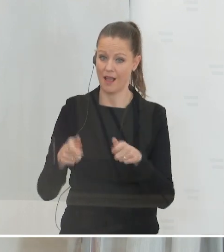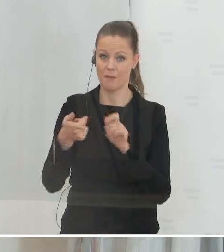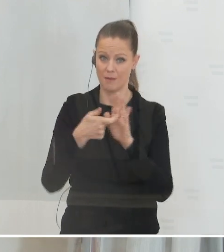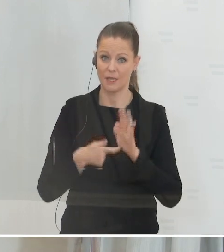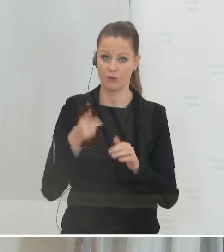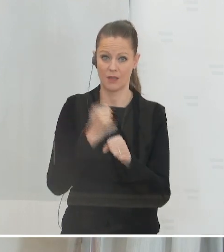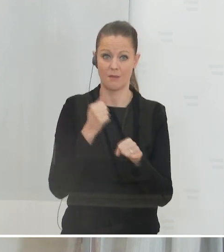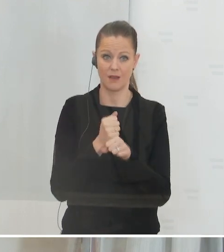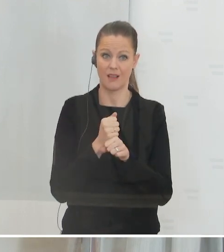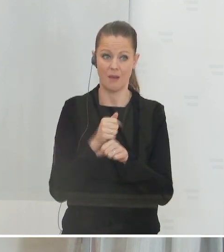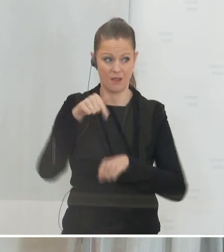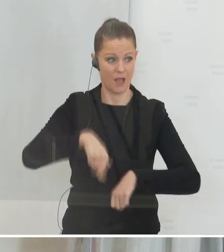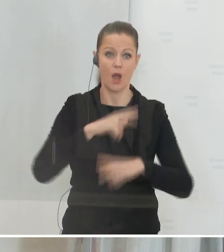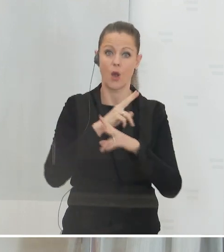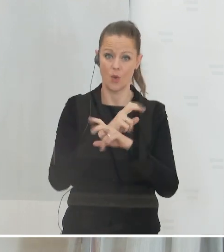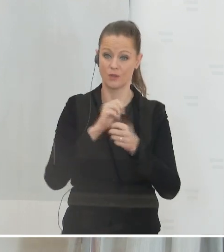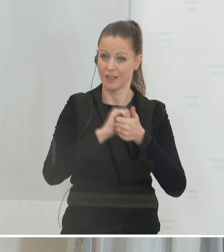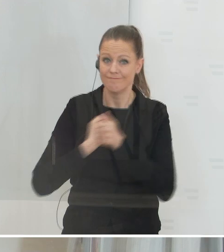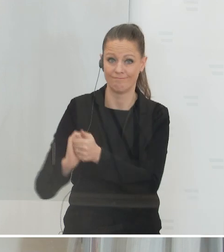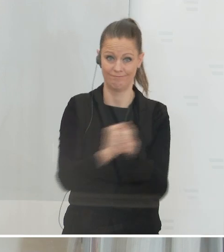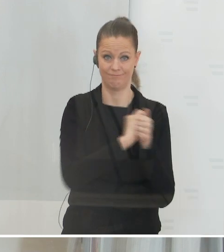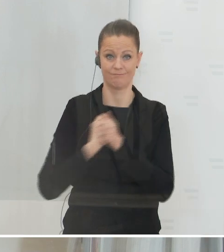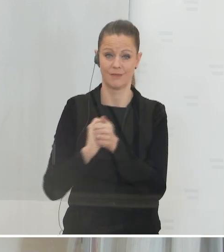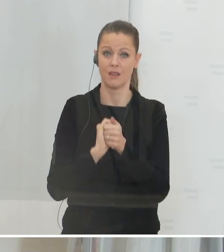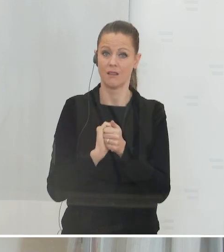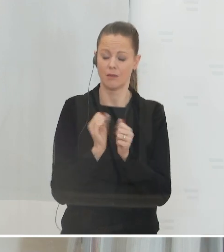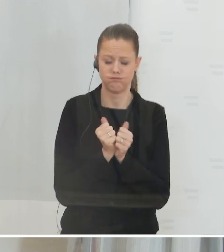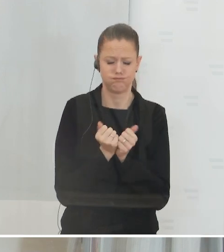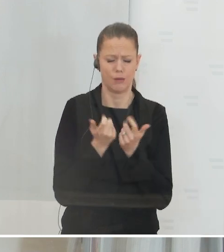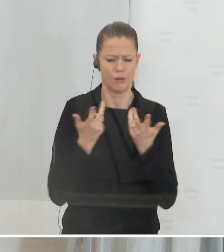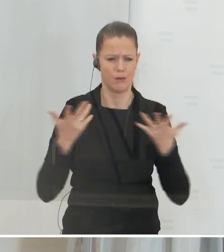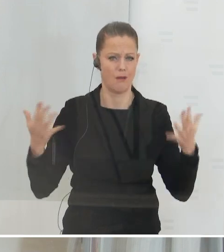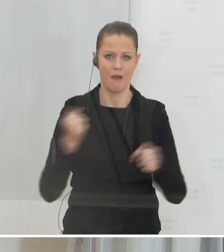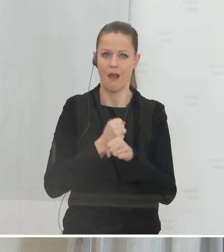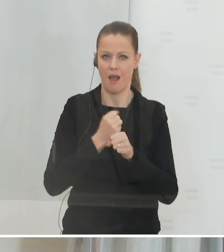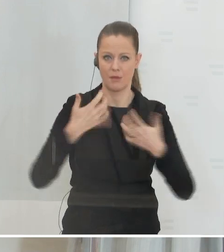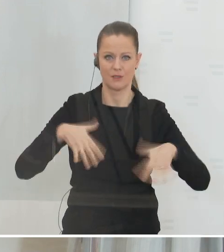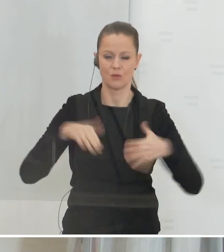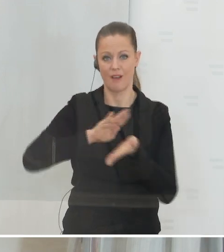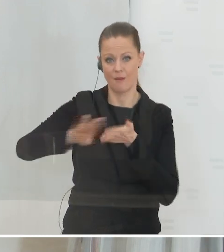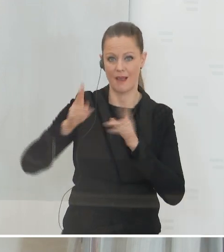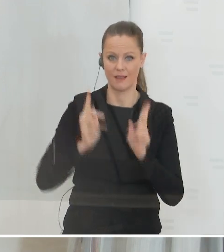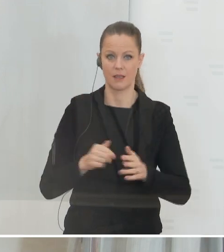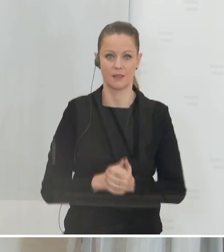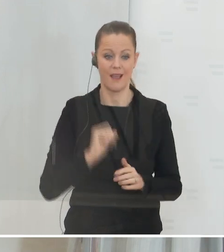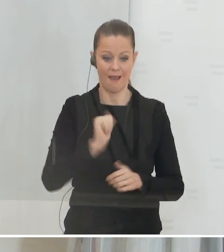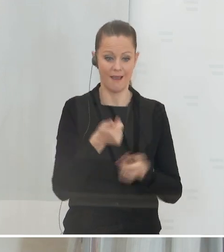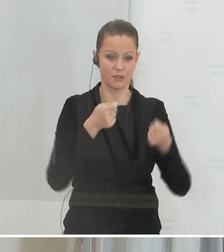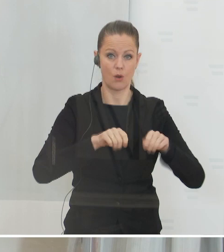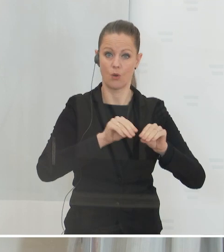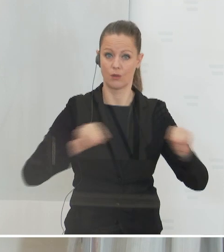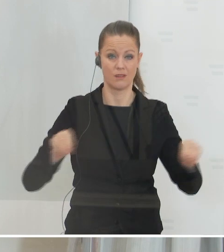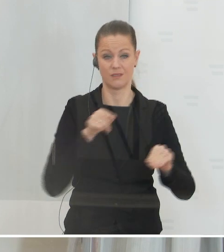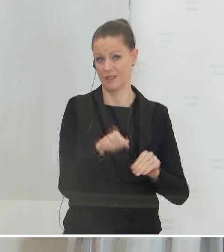Anstrengung, um in Österreich eine Massenarbeitslosigkeit aufgrund von Covid zu vermeiden. Wir hätten sicher im Laufe des ersten Lockdowns eine